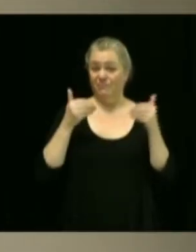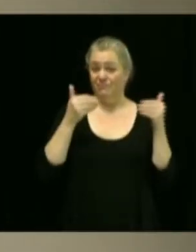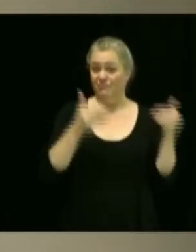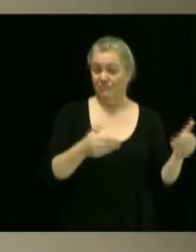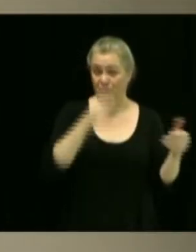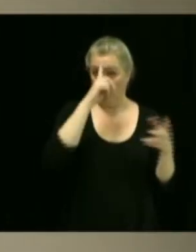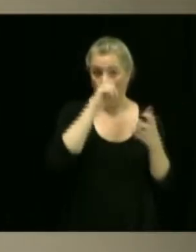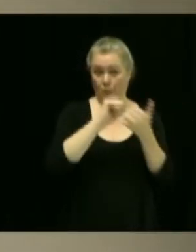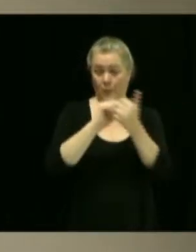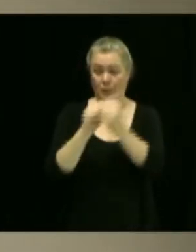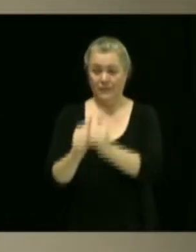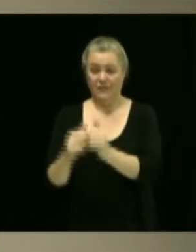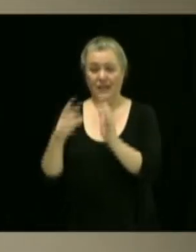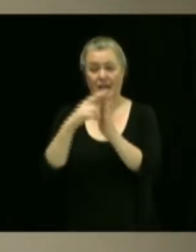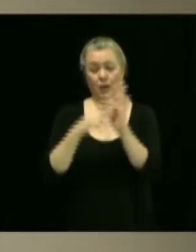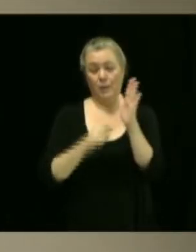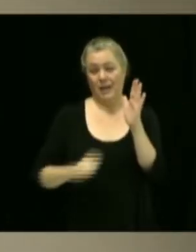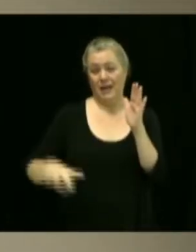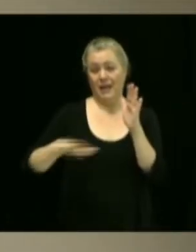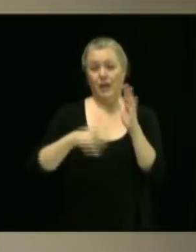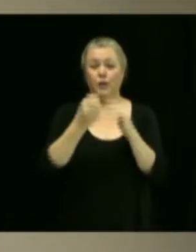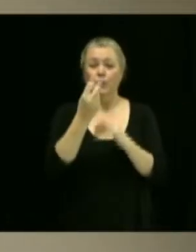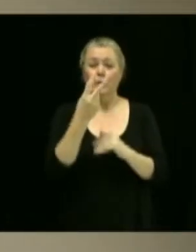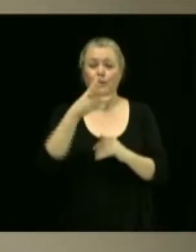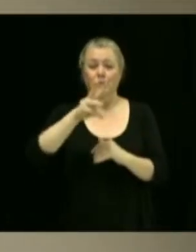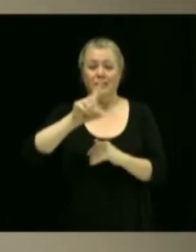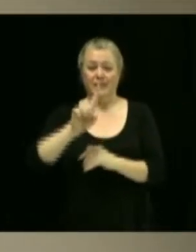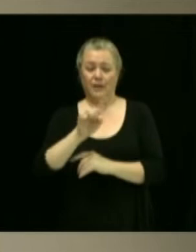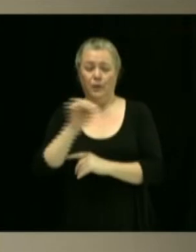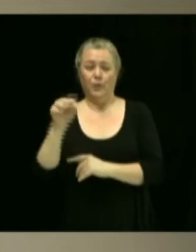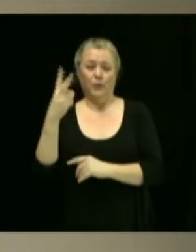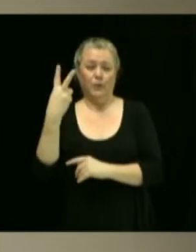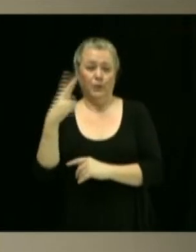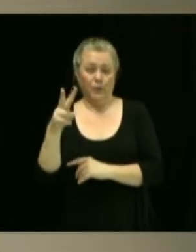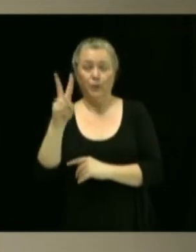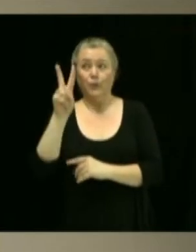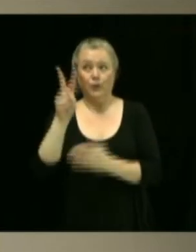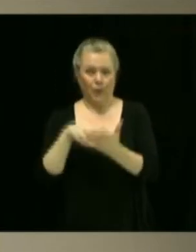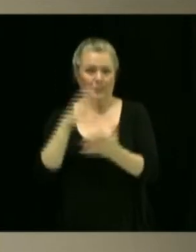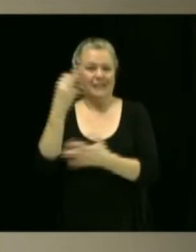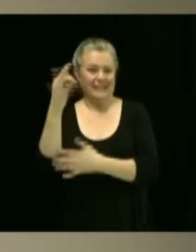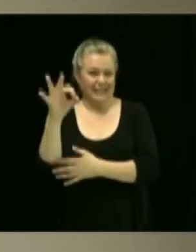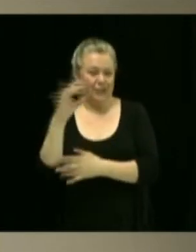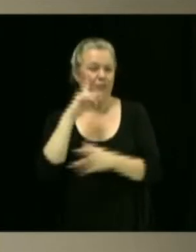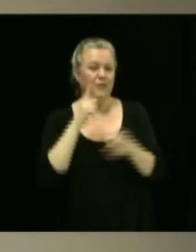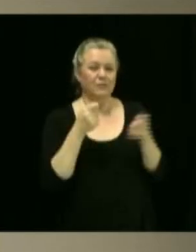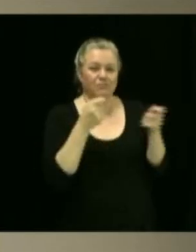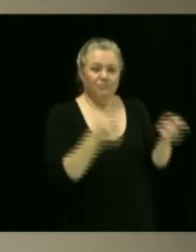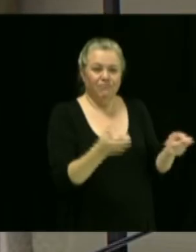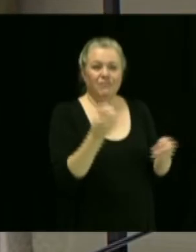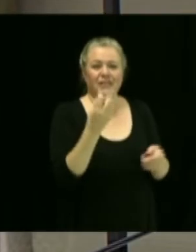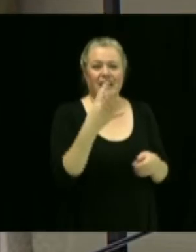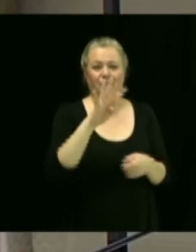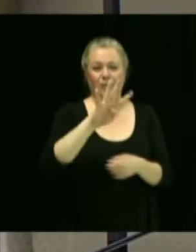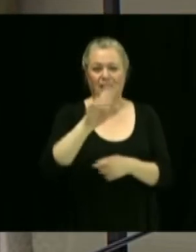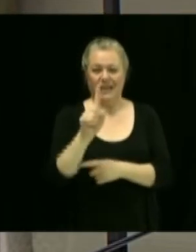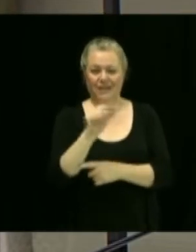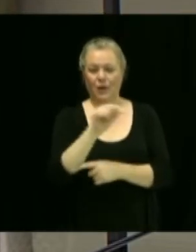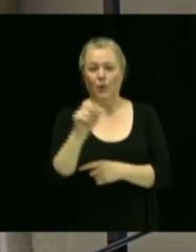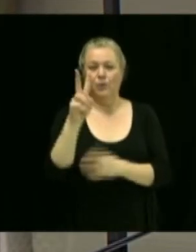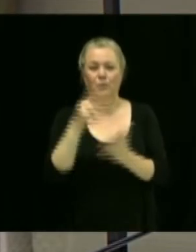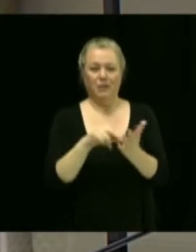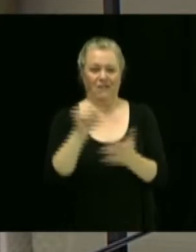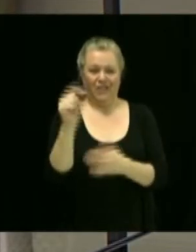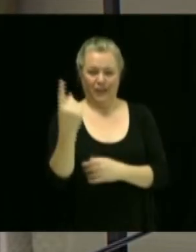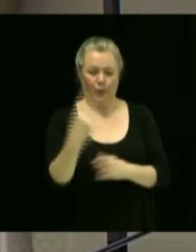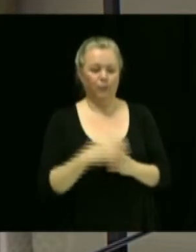zonage numéro 1261-2019 et dépôt du projet de règlement 1441-2021. Alors, c'est